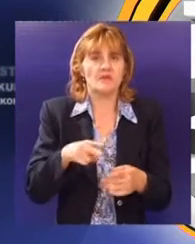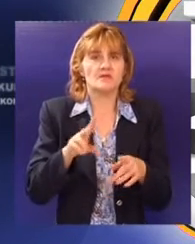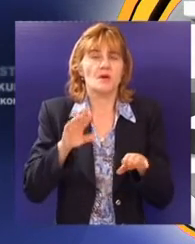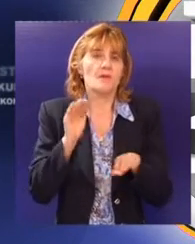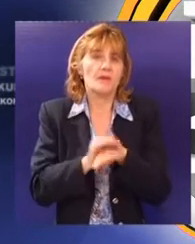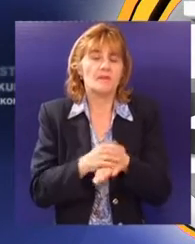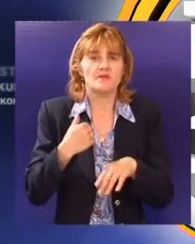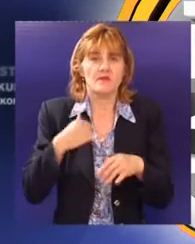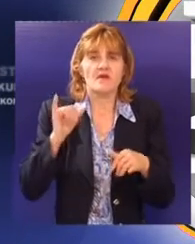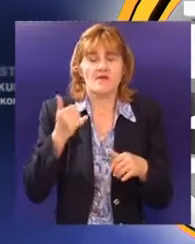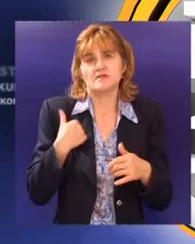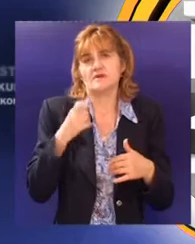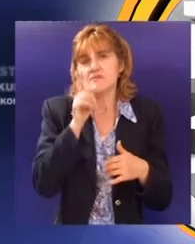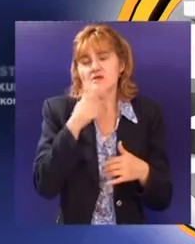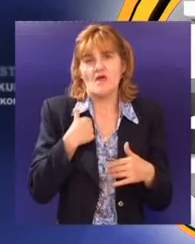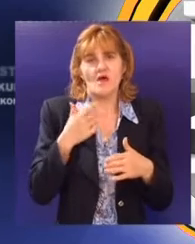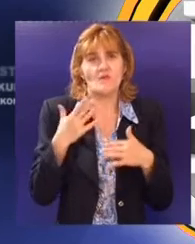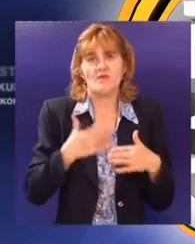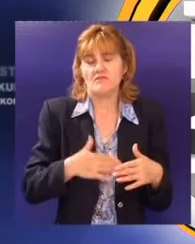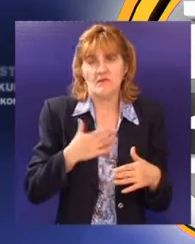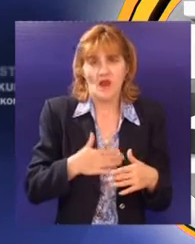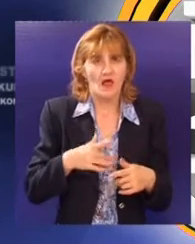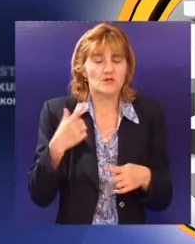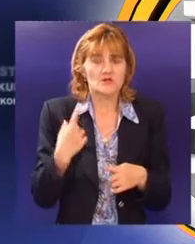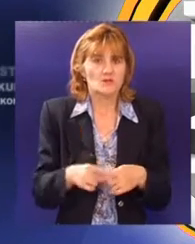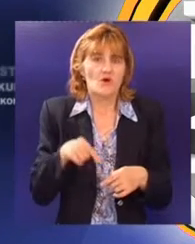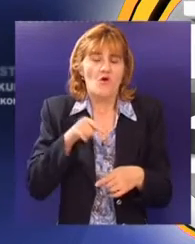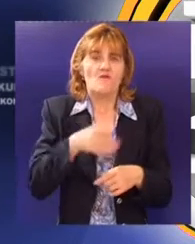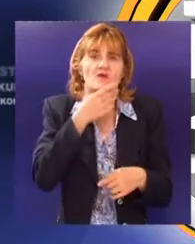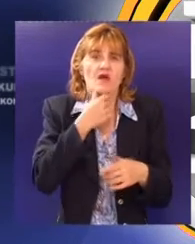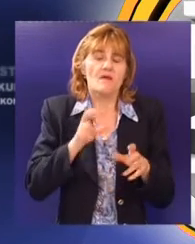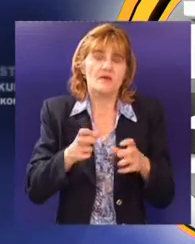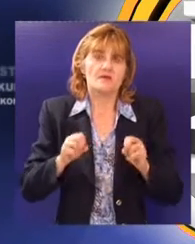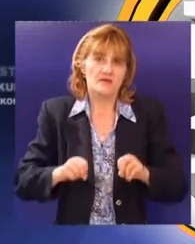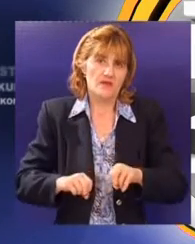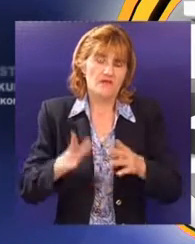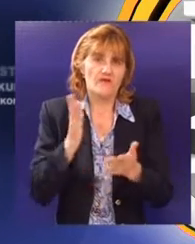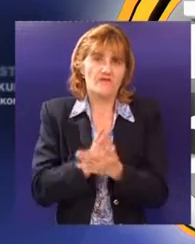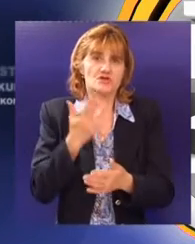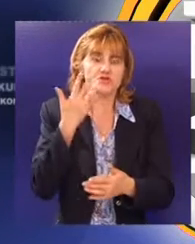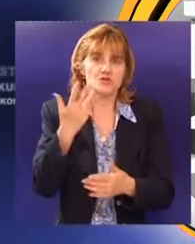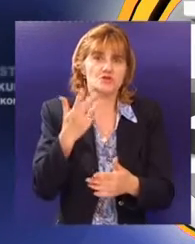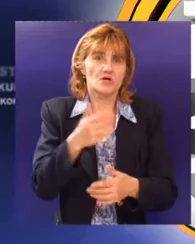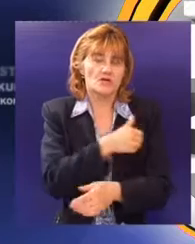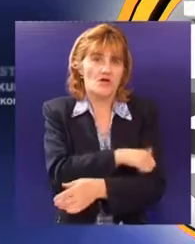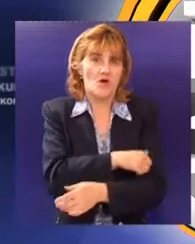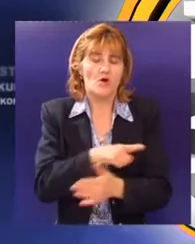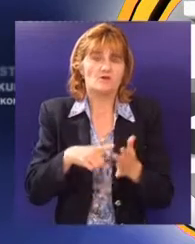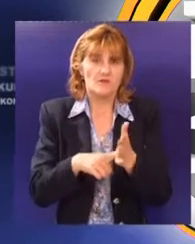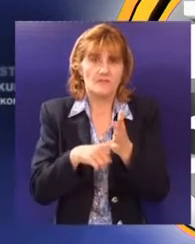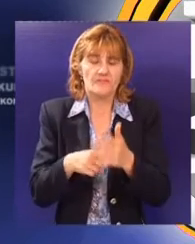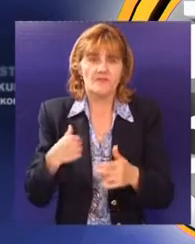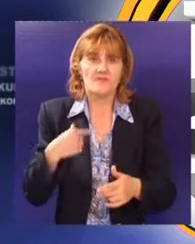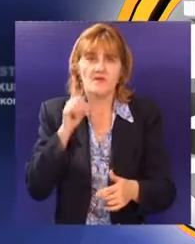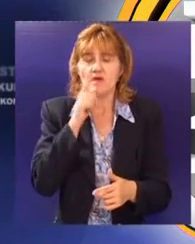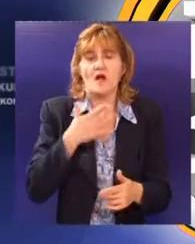primičeni. Zbog toga mi je zaista posebno drago sa obzirom taj Serial Summertime emisija koju je radio na ćemo četiri sezone. Zaista